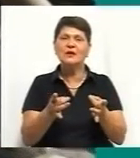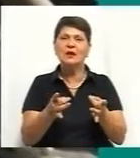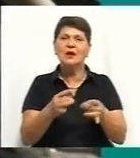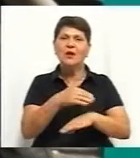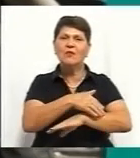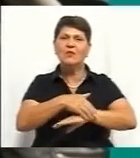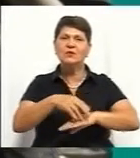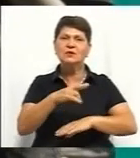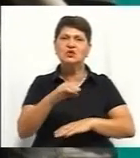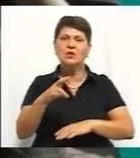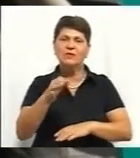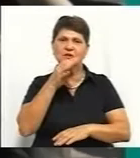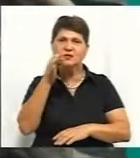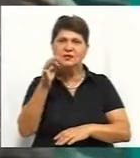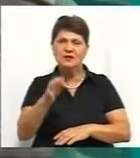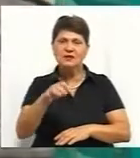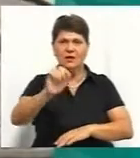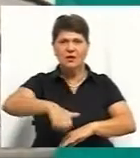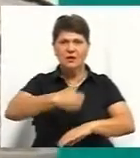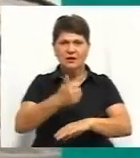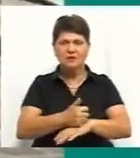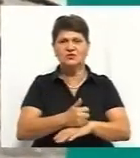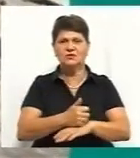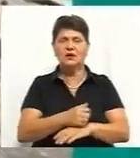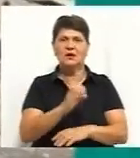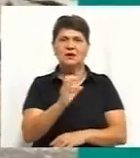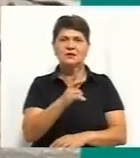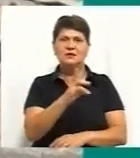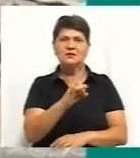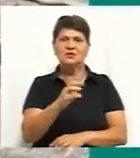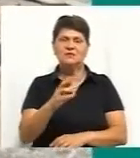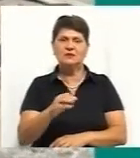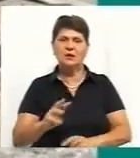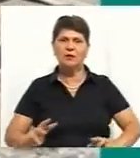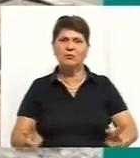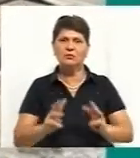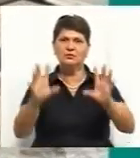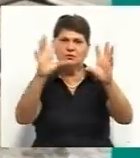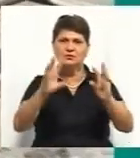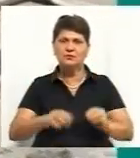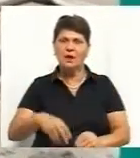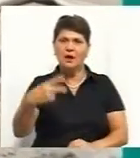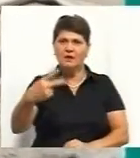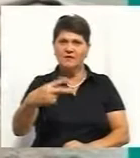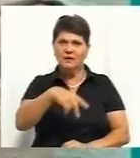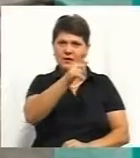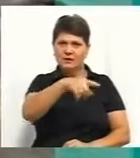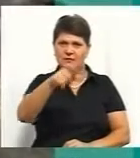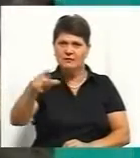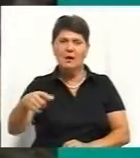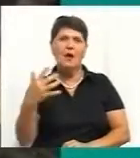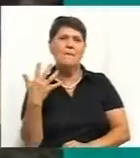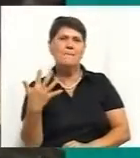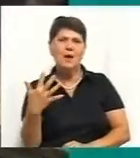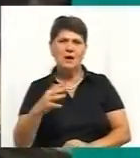розповіла Суспільному речниця рятувальників області Оксана Скришевська. Пожежу гасили 20 рятувальників та 5 пожежних машин.